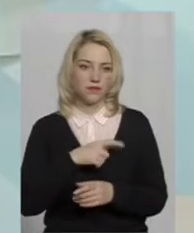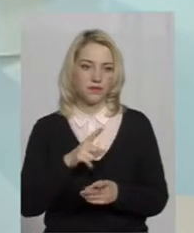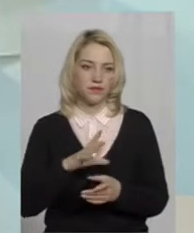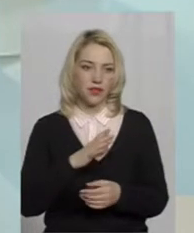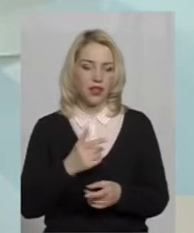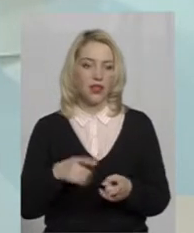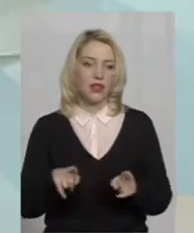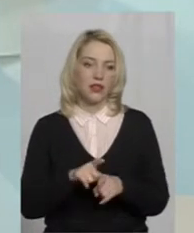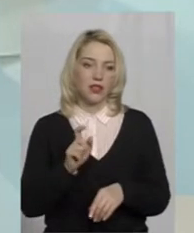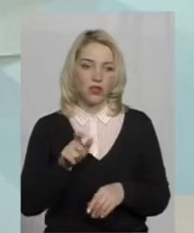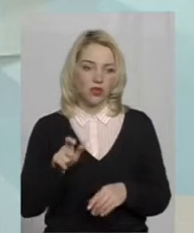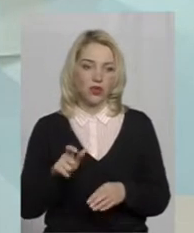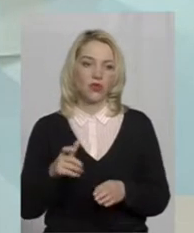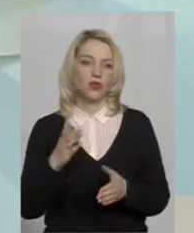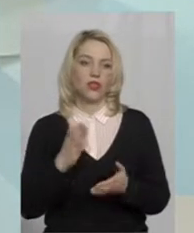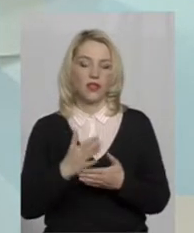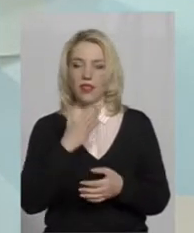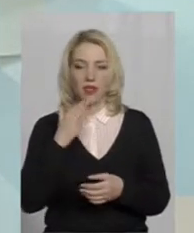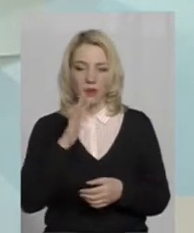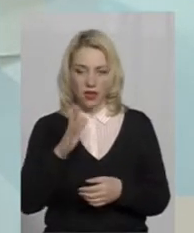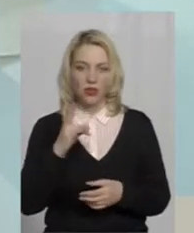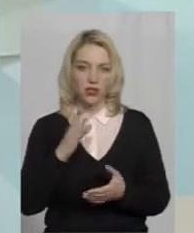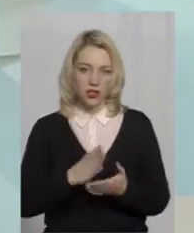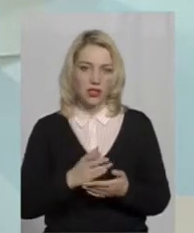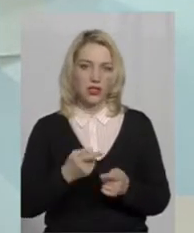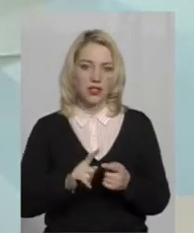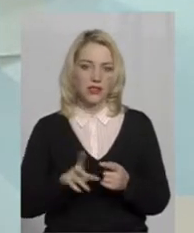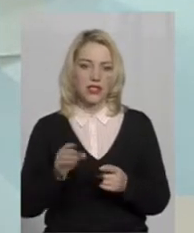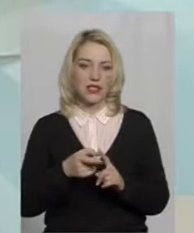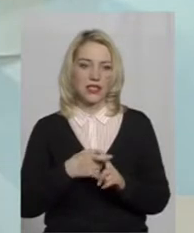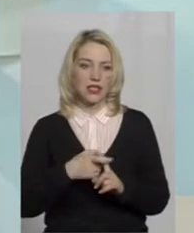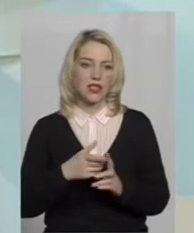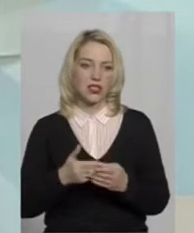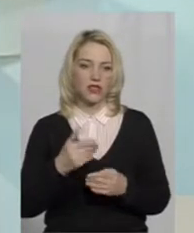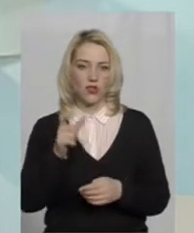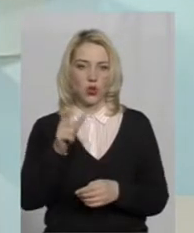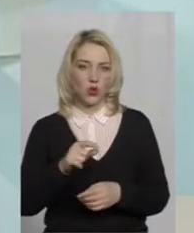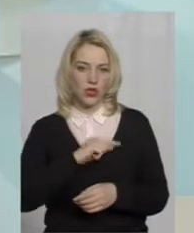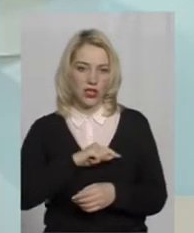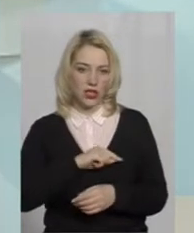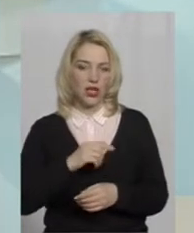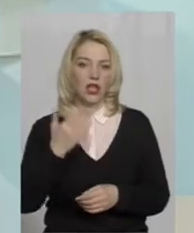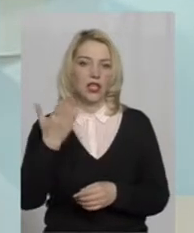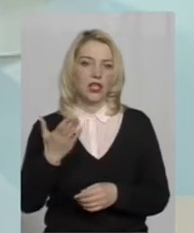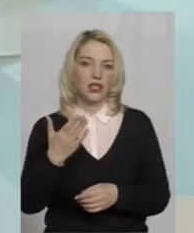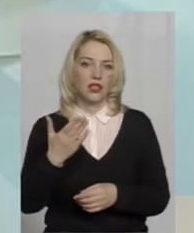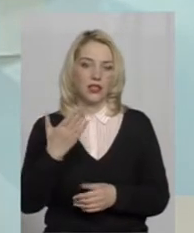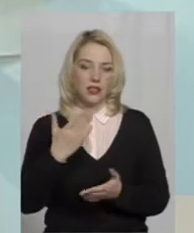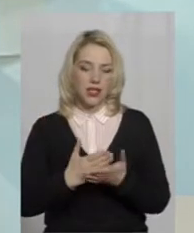Люди такі, в принципі, небагато є, залежно від сільського стану людини. Є люди, які